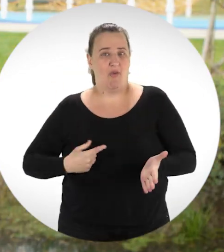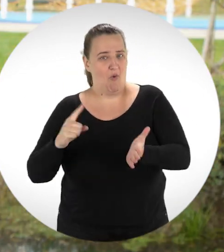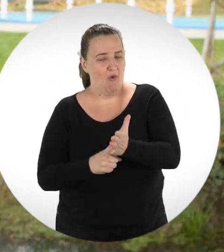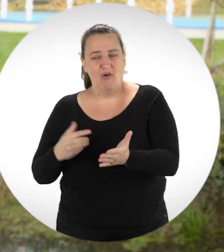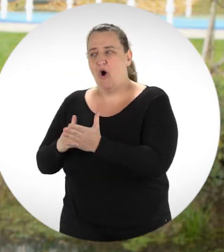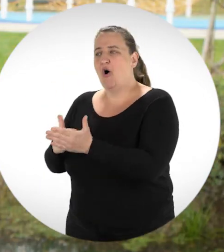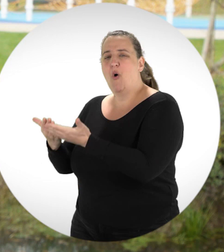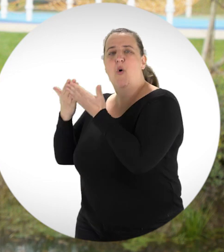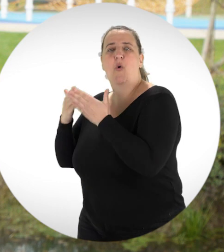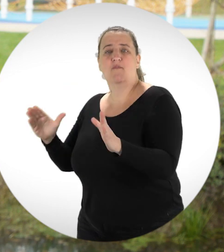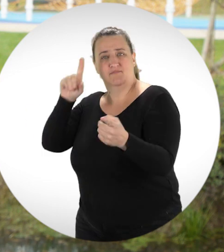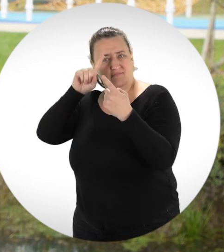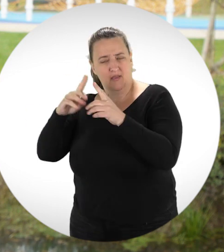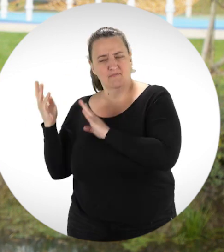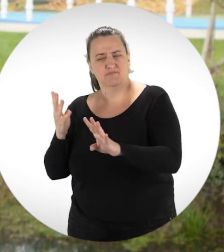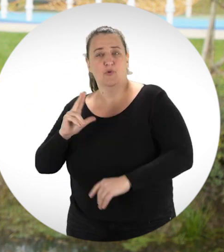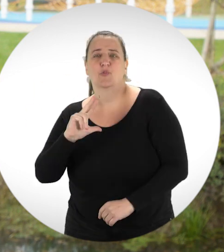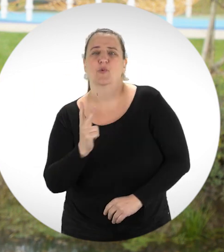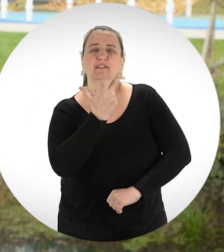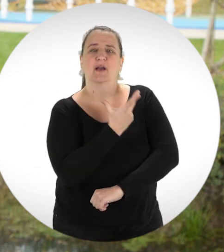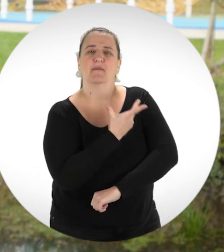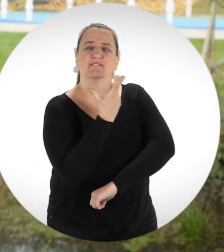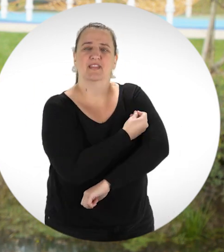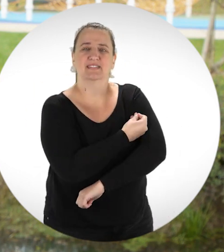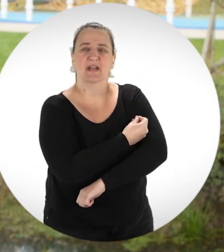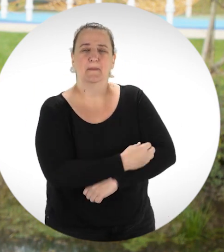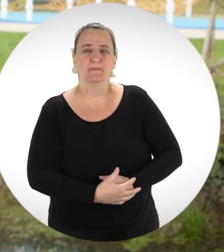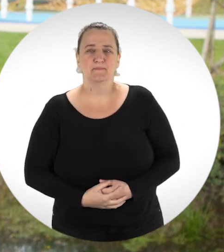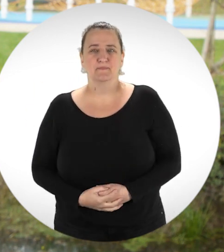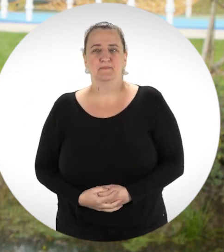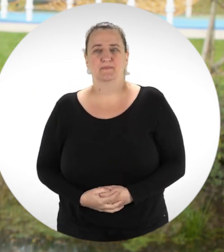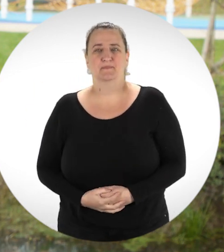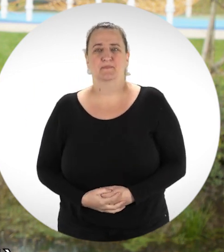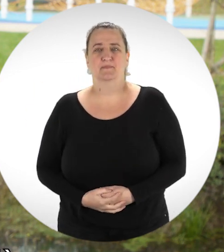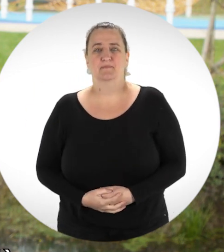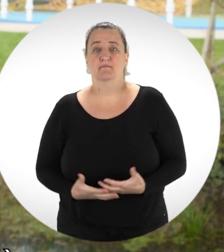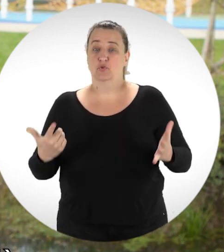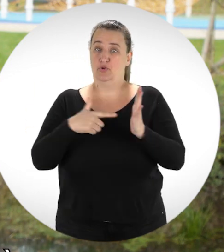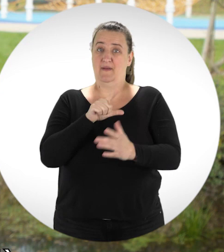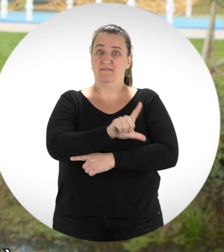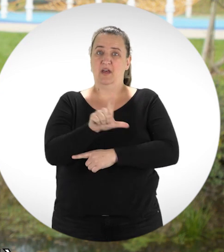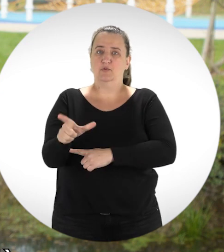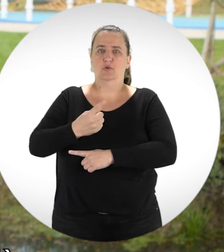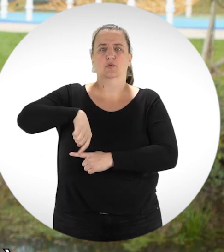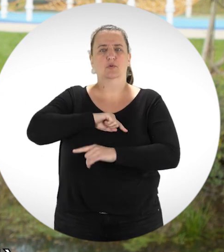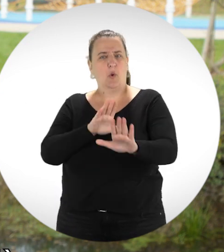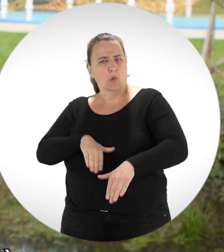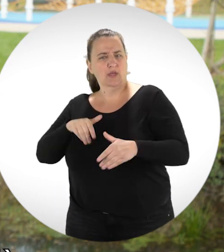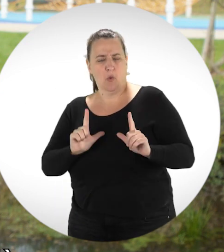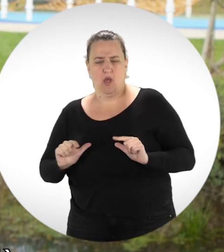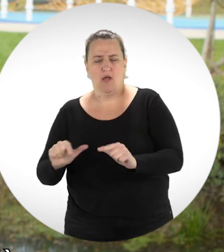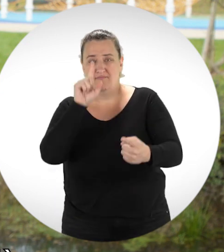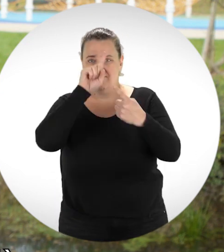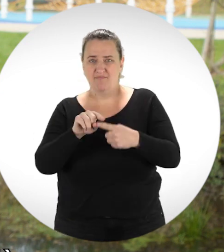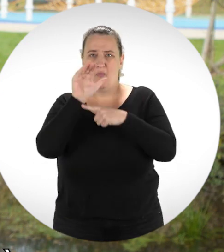réouvert ce vaccinodrome pour vous permettre de bénéficier de la troisième dose. En 2022, nous continuerons